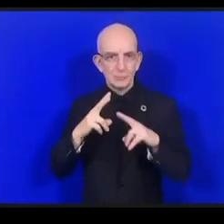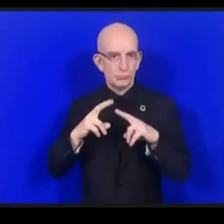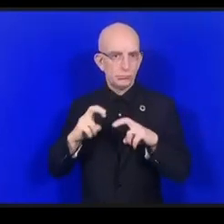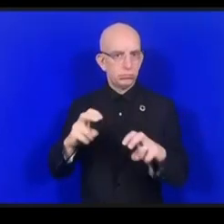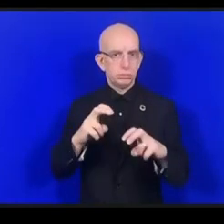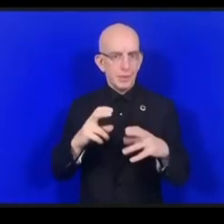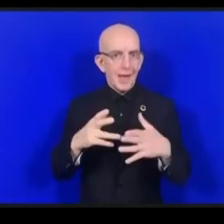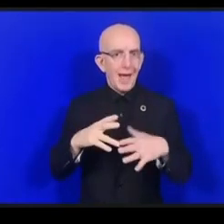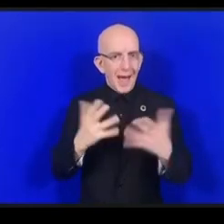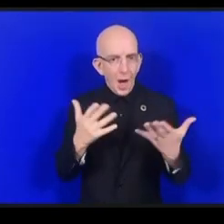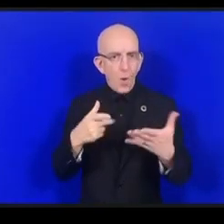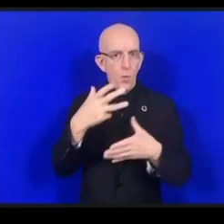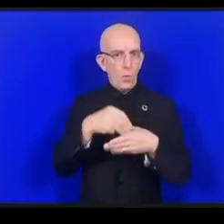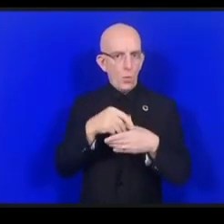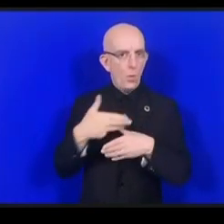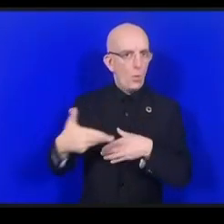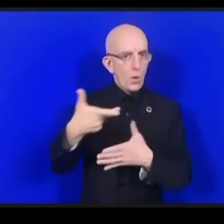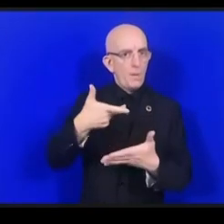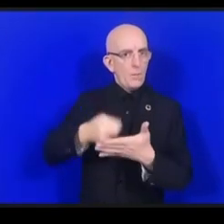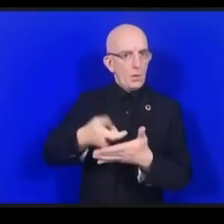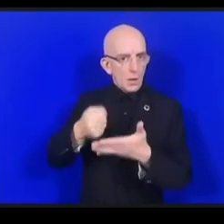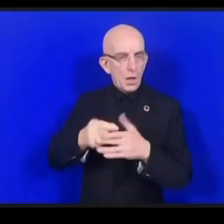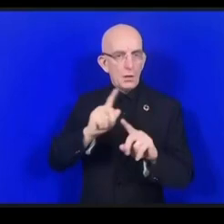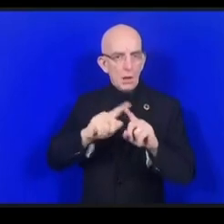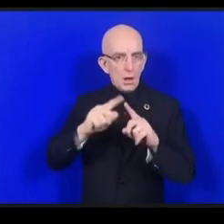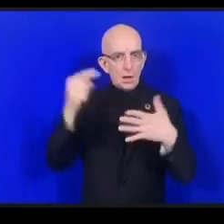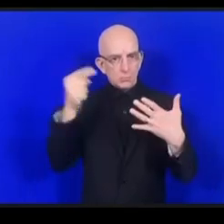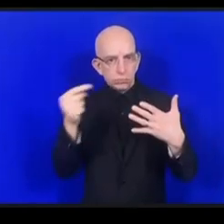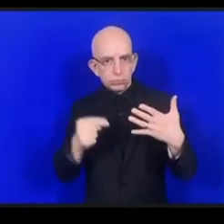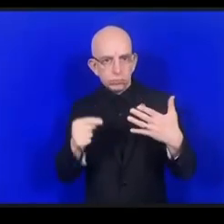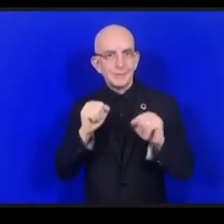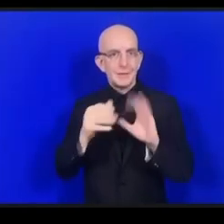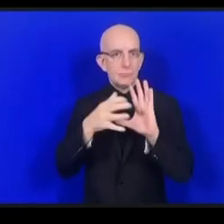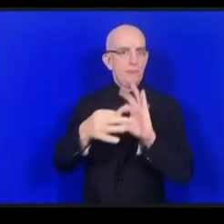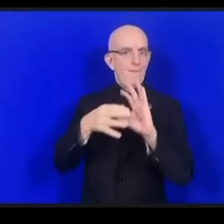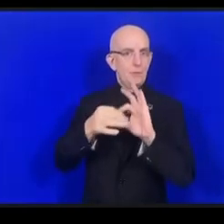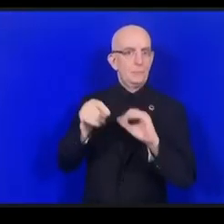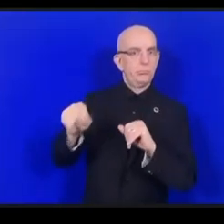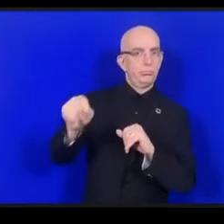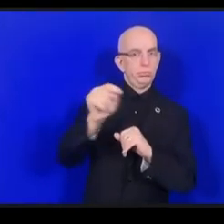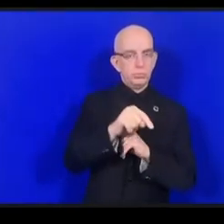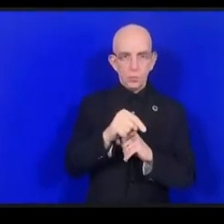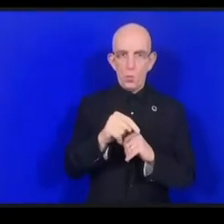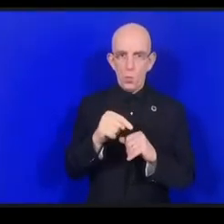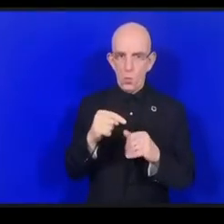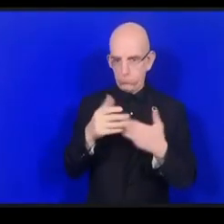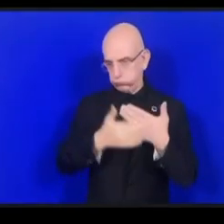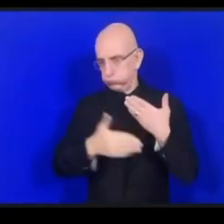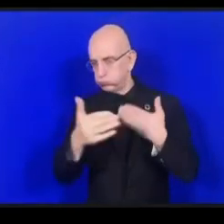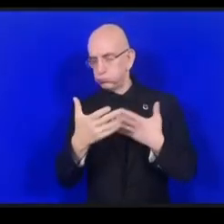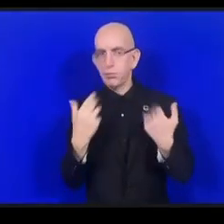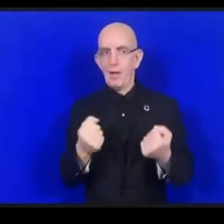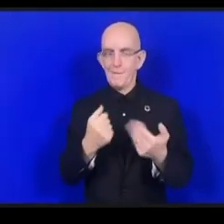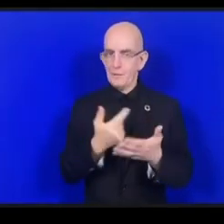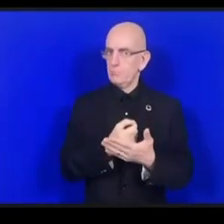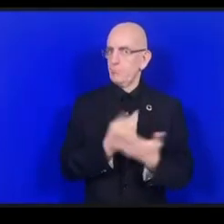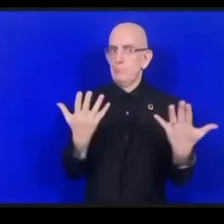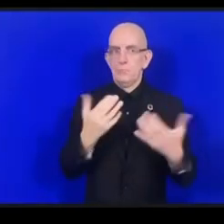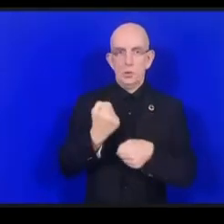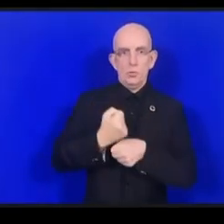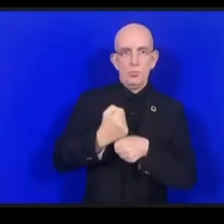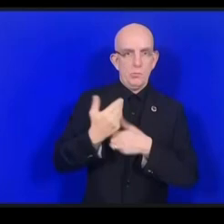والشورات وما إلى غيرهم في المستقبل نحن نأمل